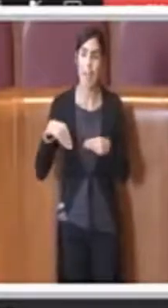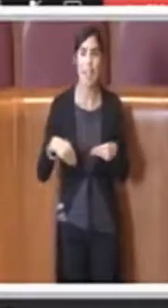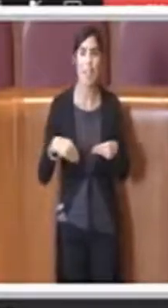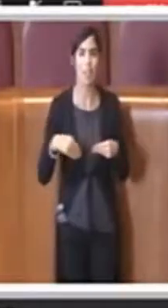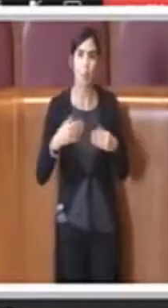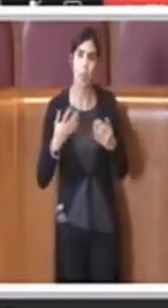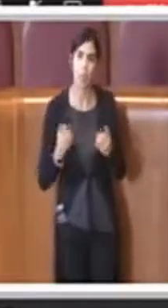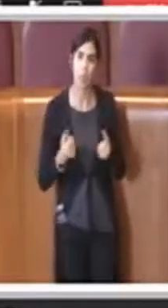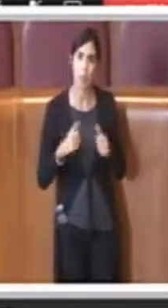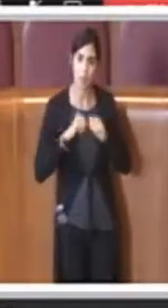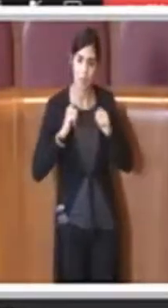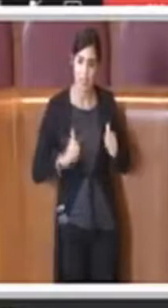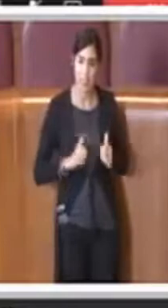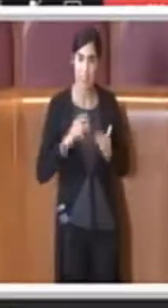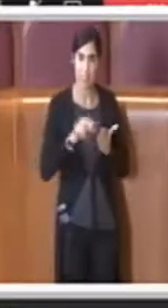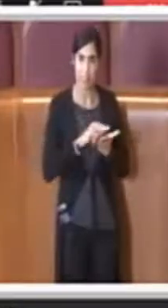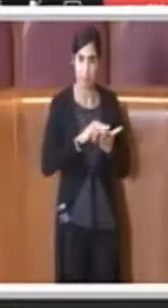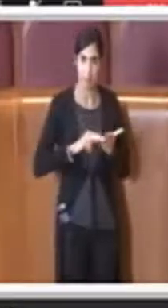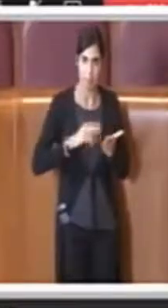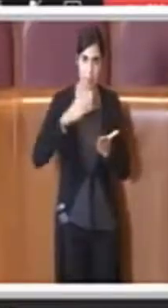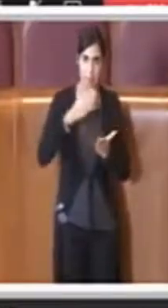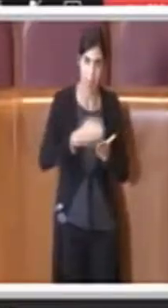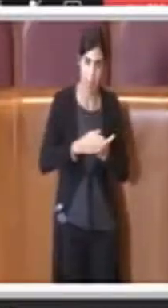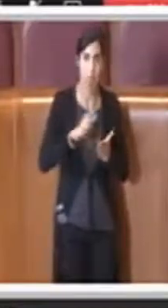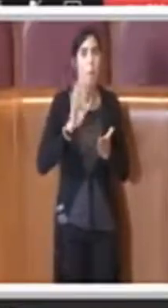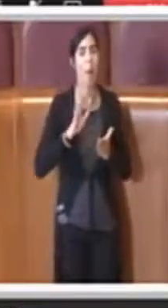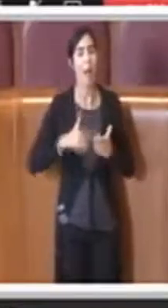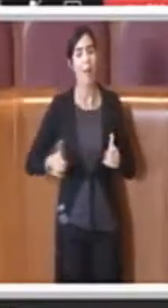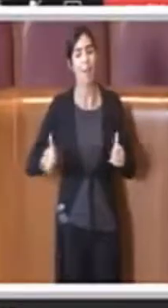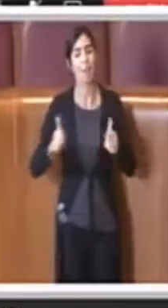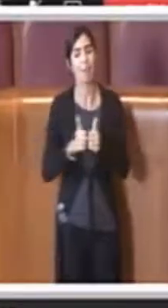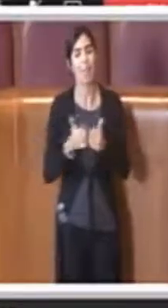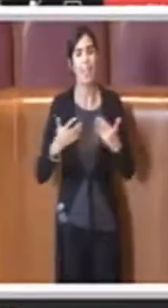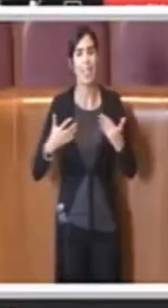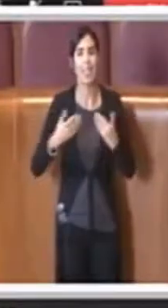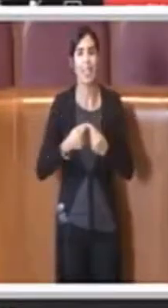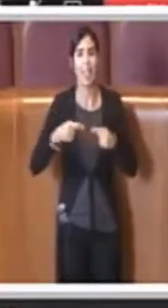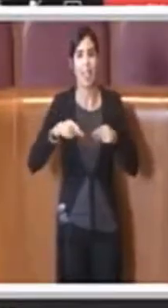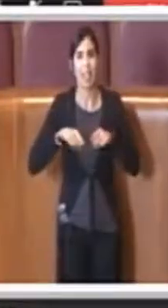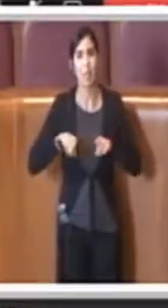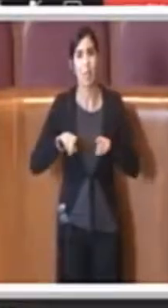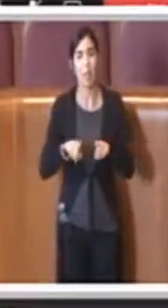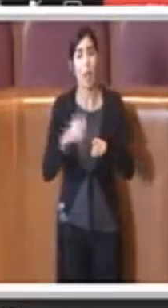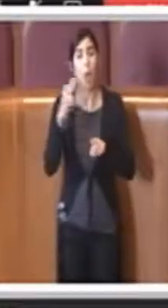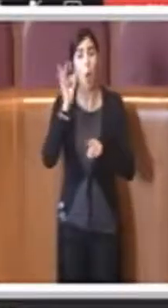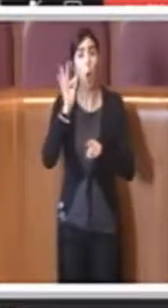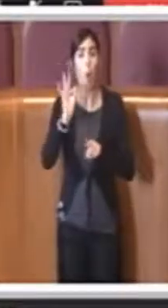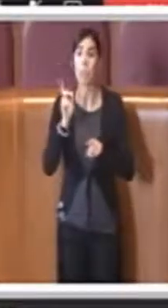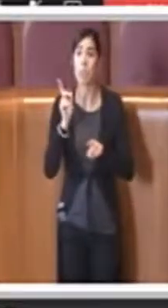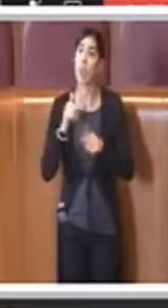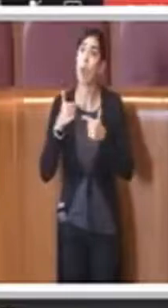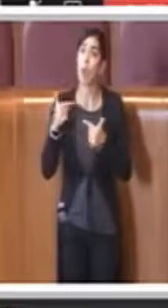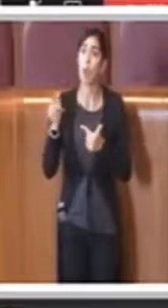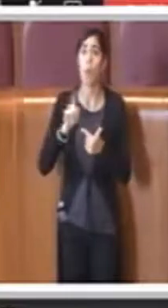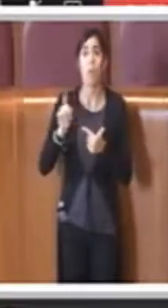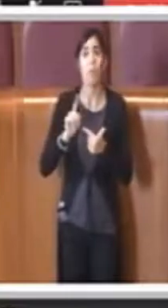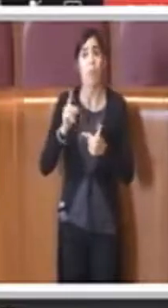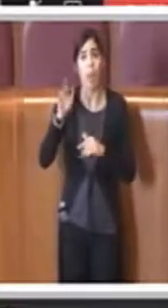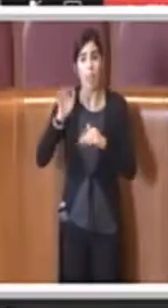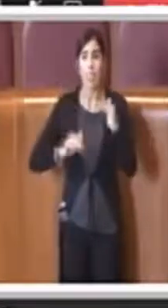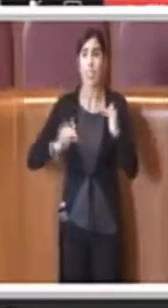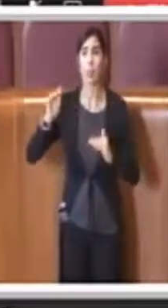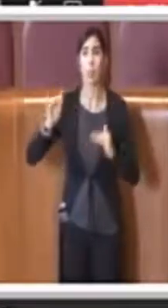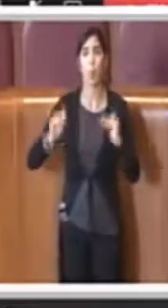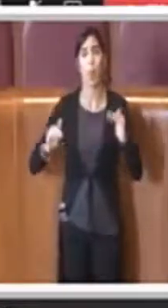affianca anche per non creare disagio o comunque disuguaglianze all'interno della comunità